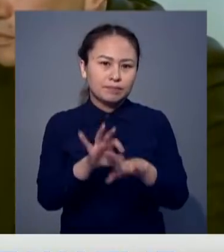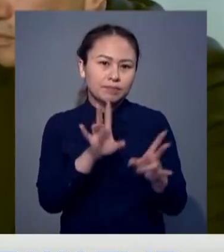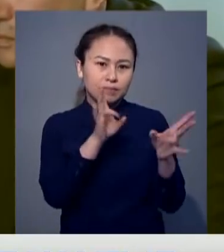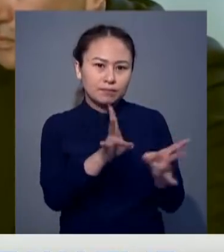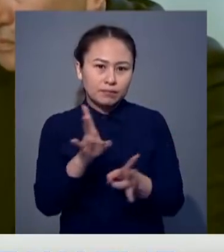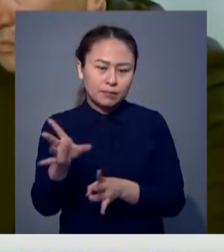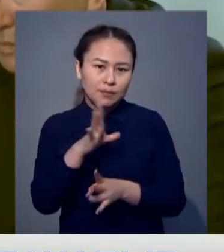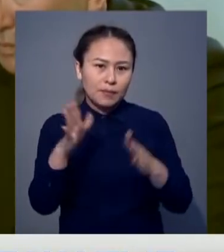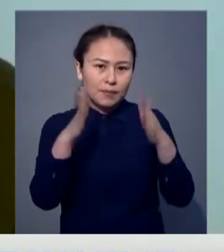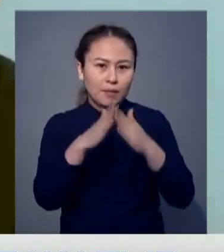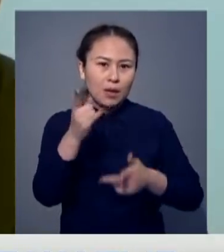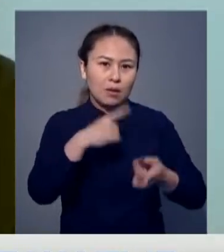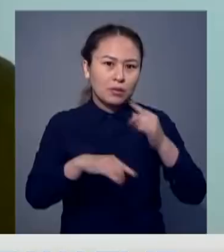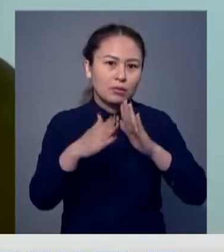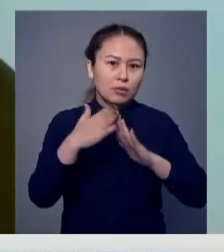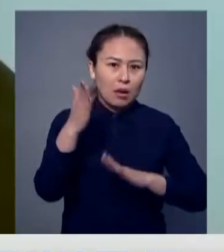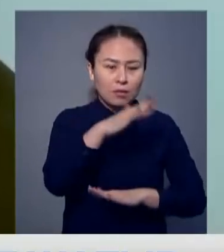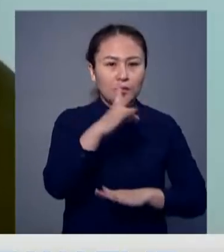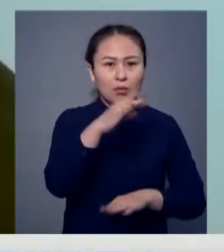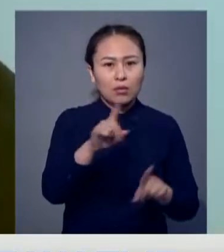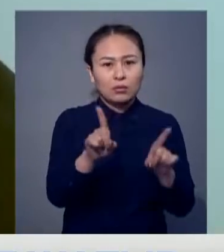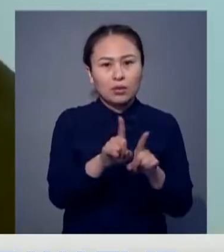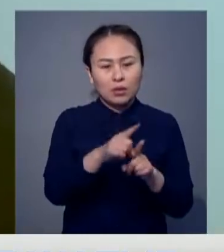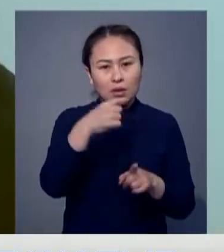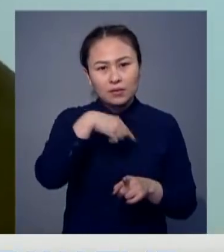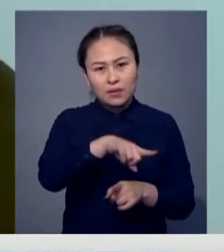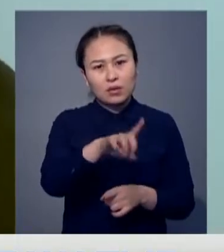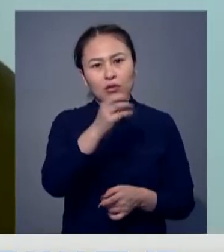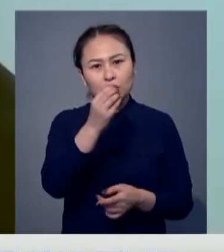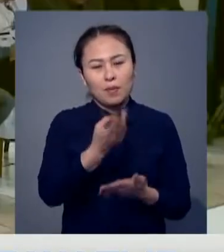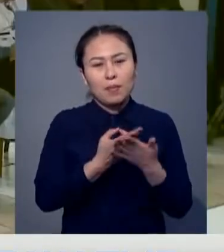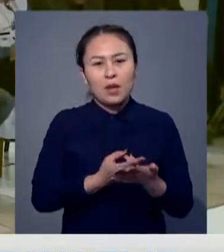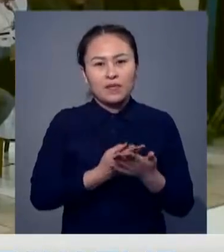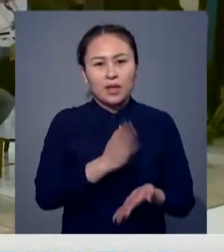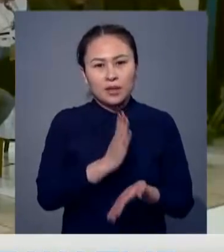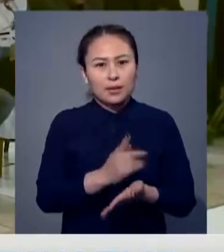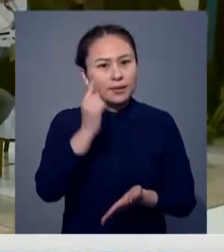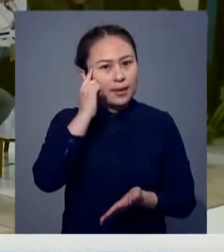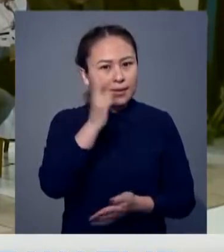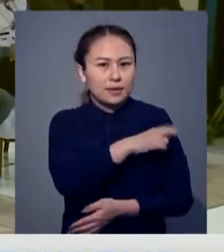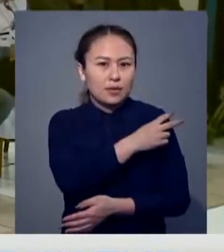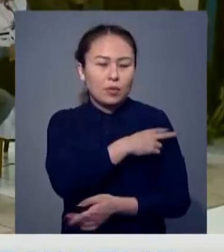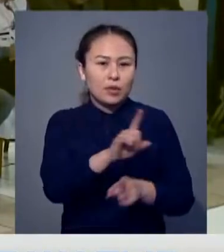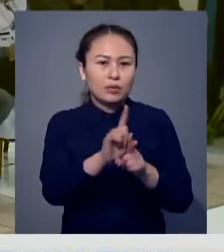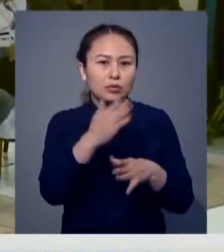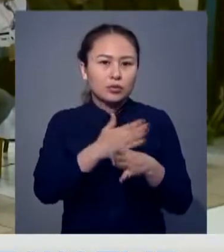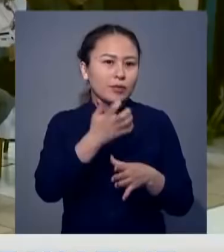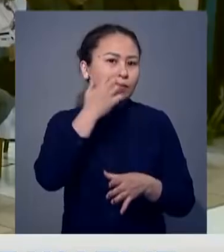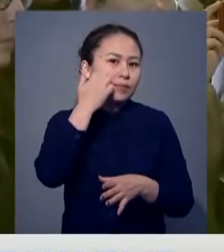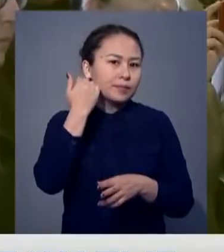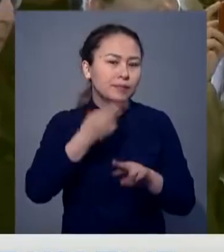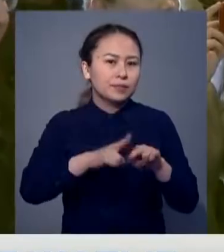шекендердің біраз үйлеріне қайтарылған дегенмен жансақта бөлімде жатқандар әлде бар. Ал Қырғыстандық дәргерлердің көмекіне